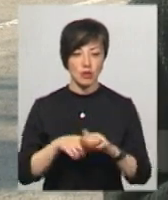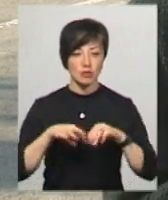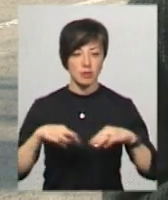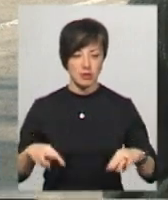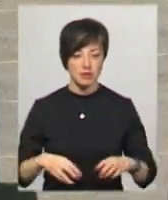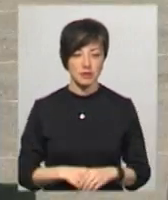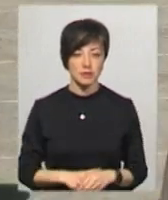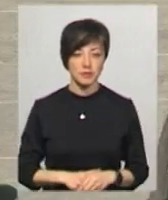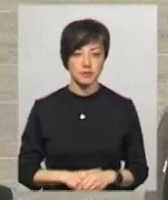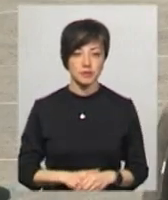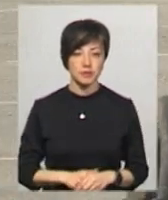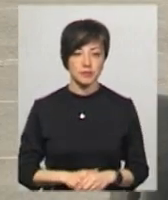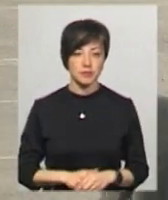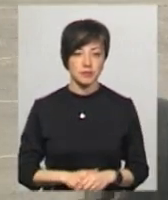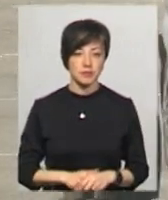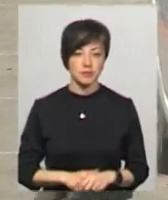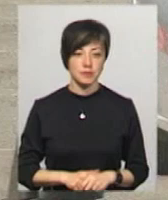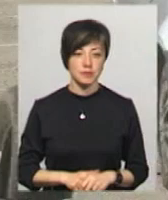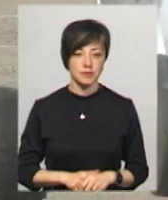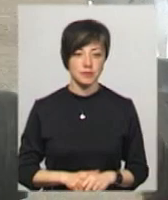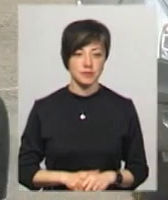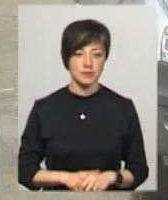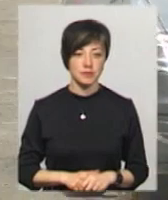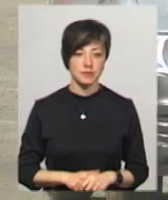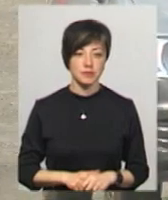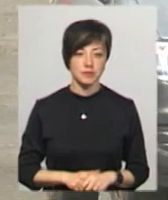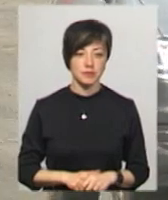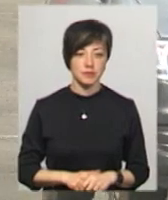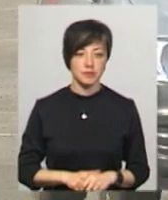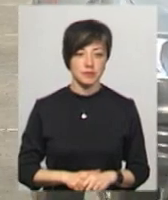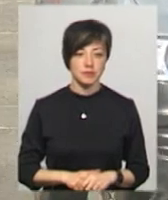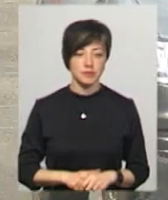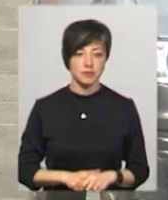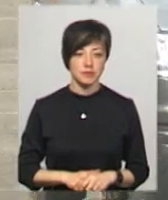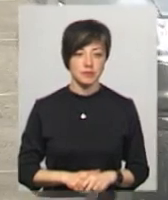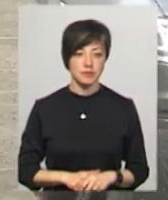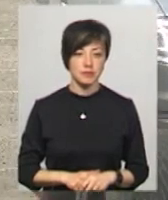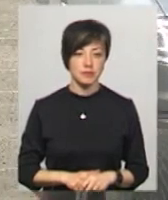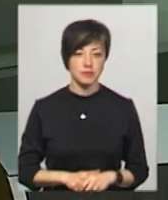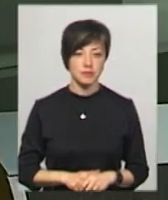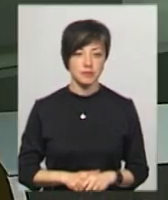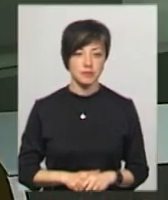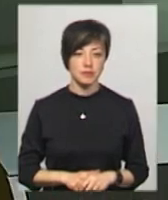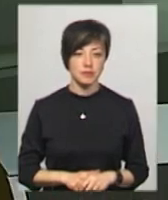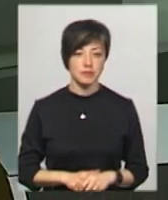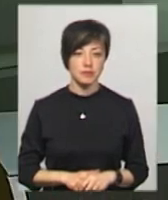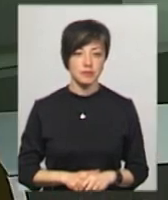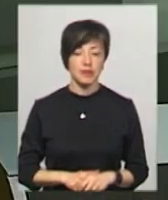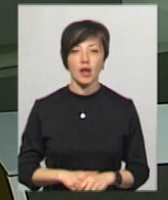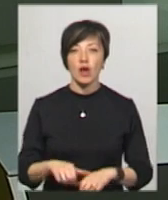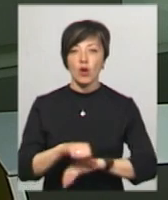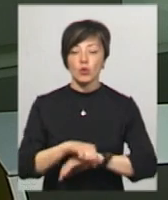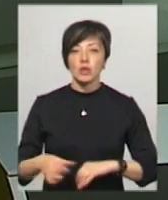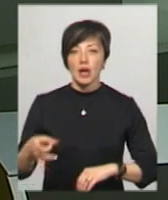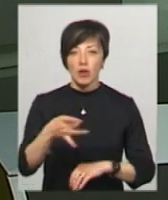міністрів. Анастасія Олексюк, Олександр Горішевський, Віктор Кривий, Юрій Чорний, Новини, Поділя, Центр. Кордони